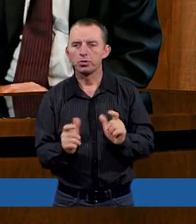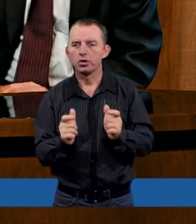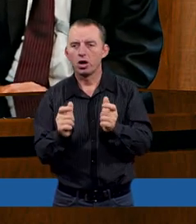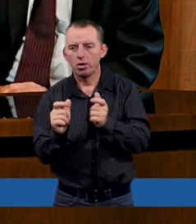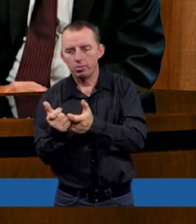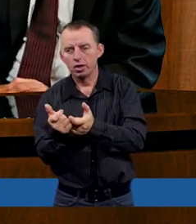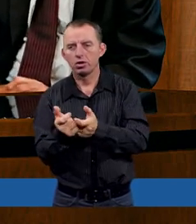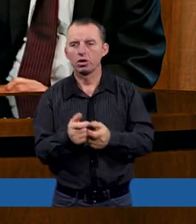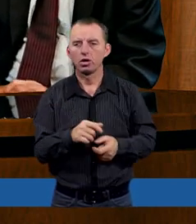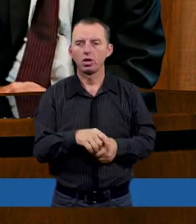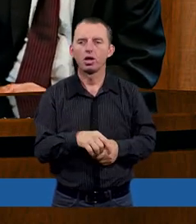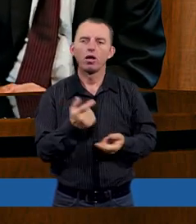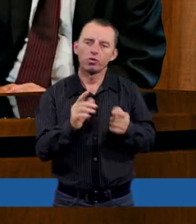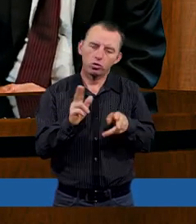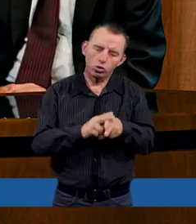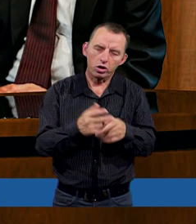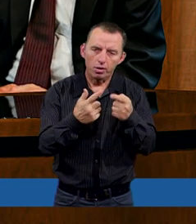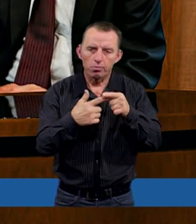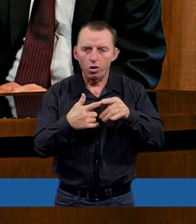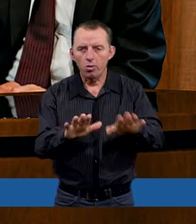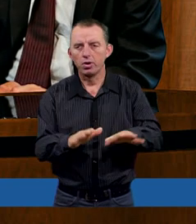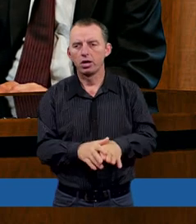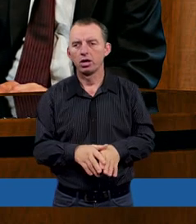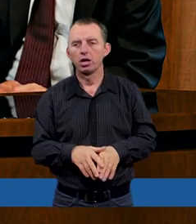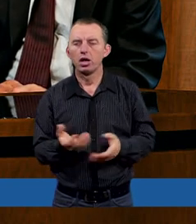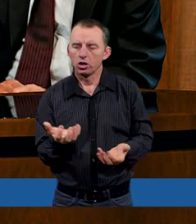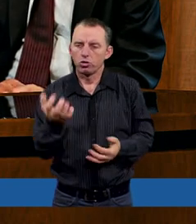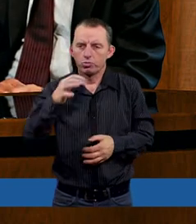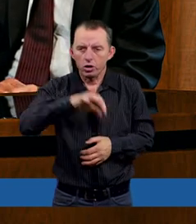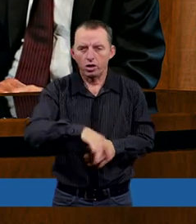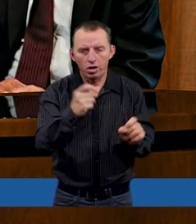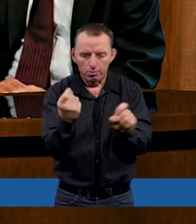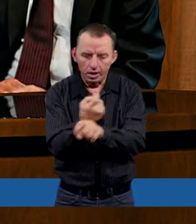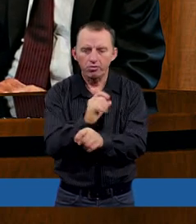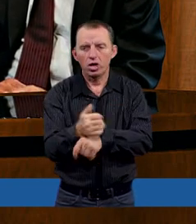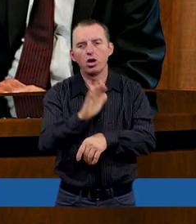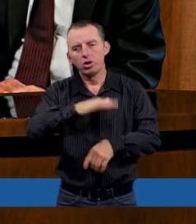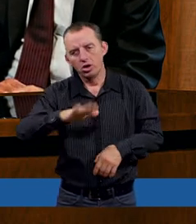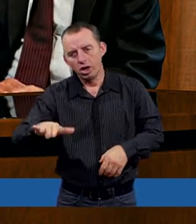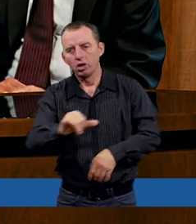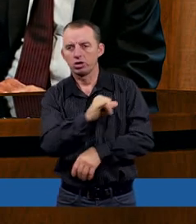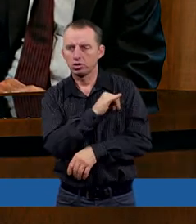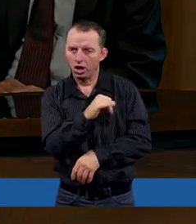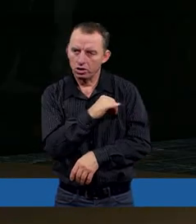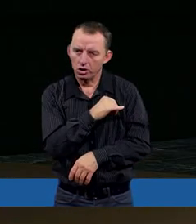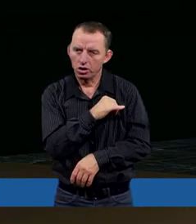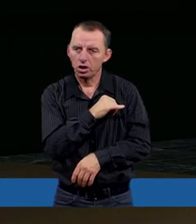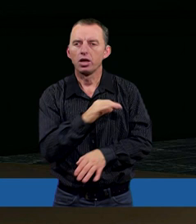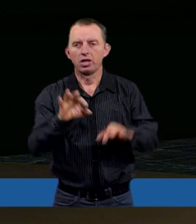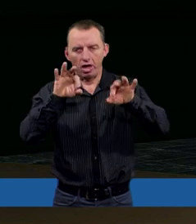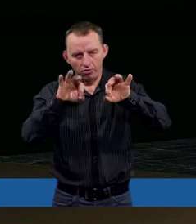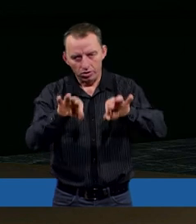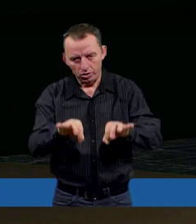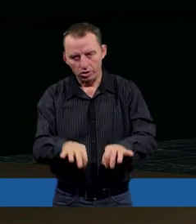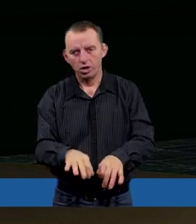Izraelitów, w którymś tam momencie zbiorowo jako państwo, jako naród zgrzeszyli i zawinili,